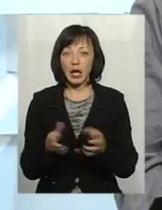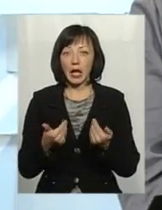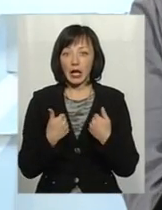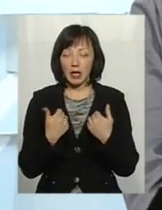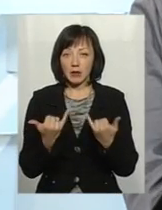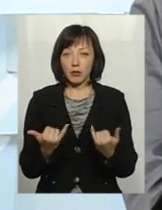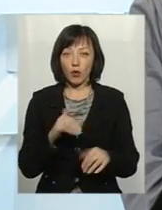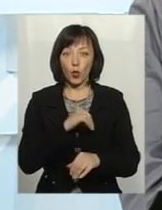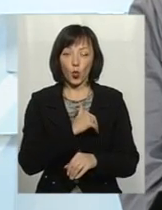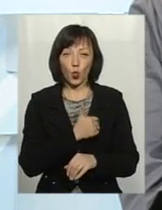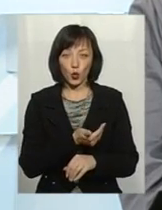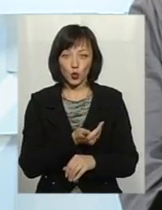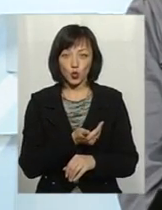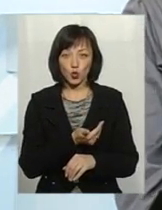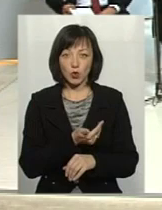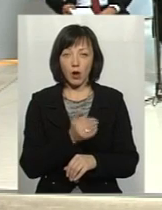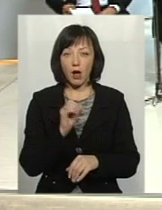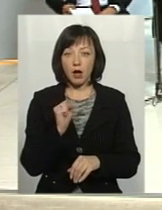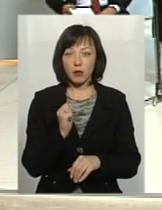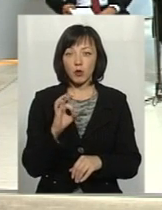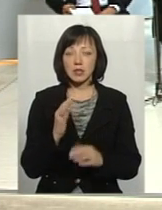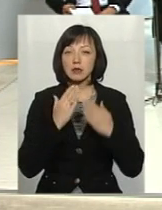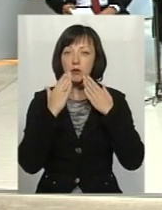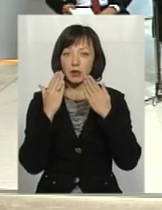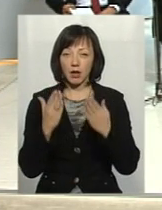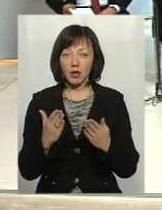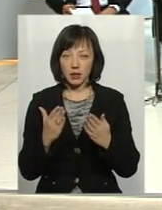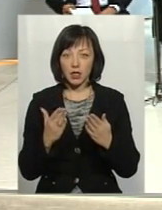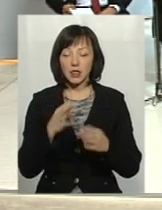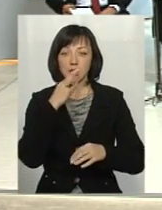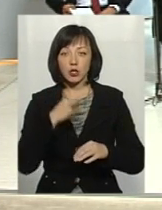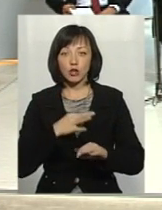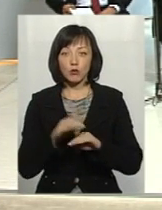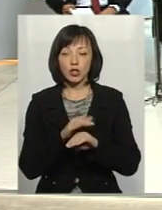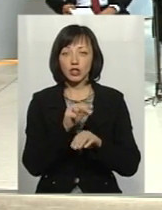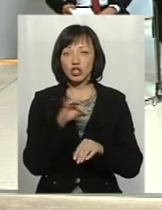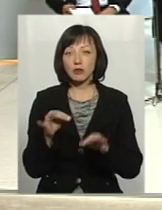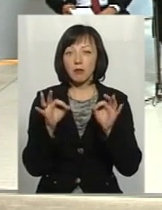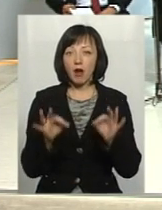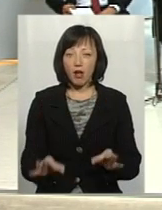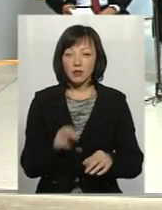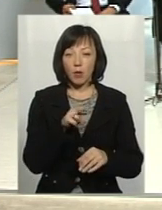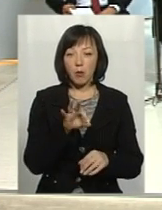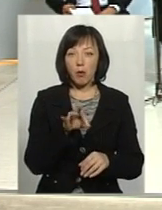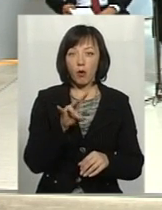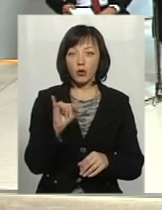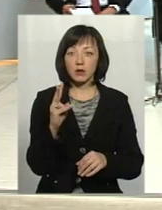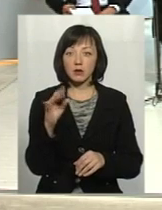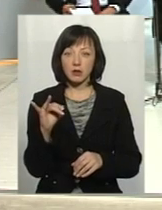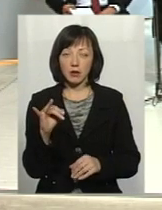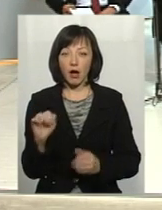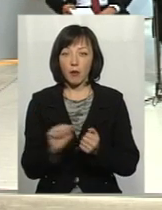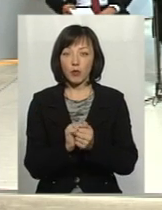все-таки хочу Артема Олександровича запитати. Пане Артеме, скажіть, будь ласка, чи правда, що Пунінківська картонно-паперова